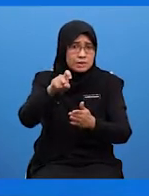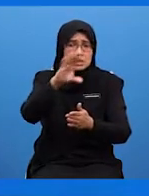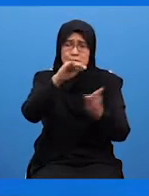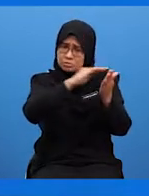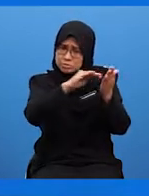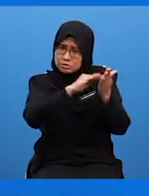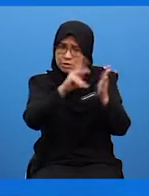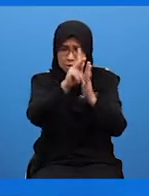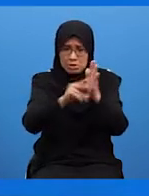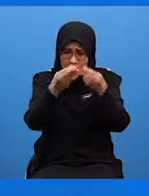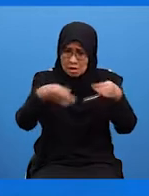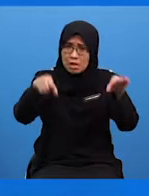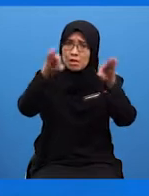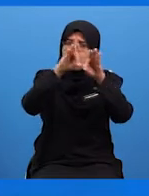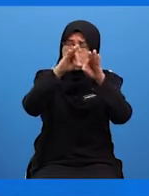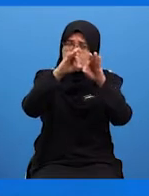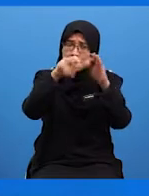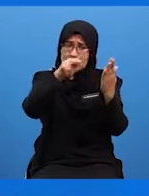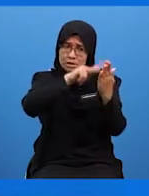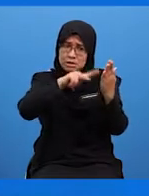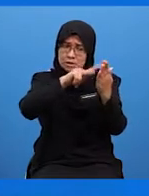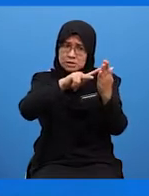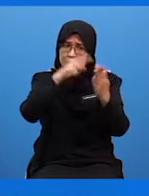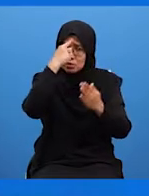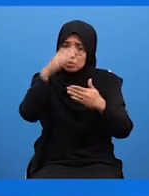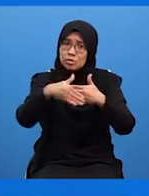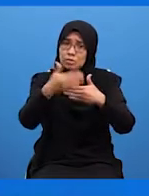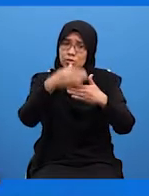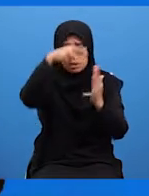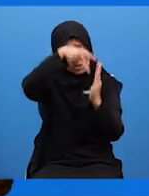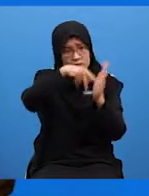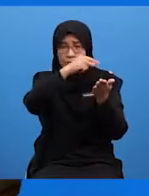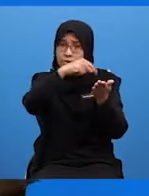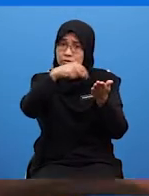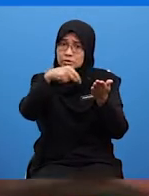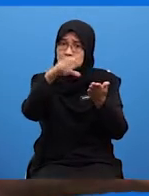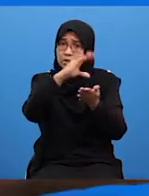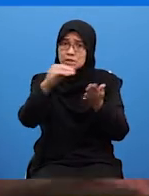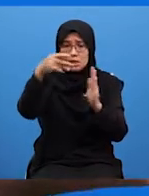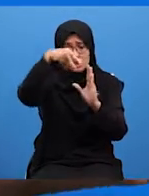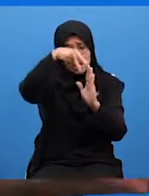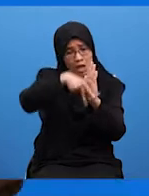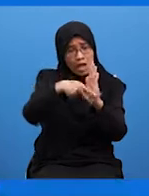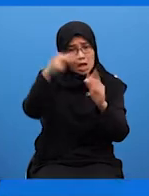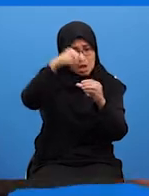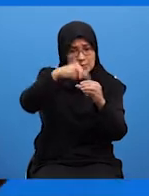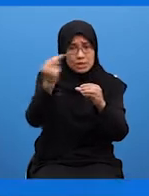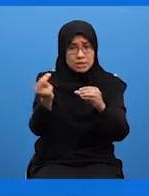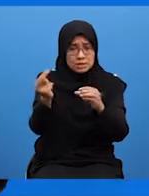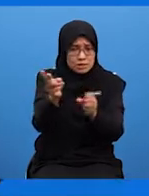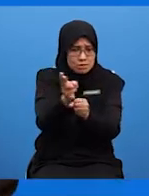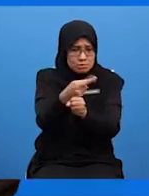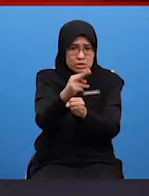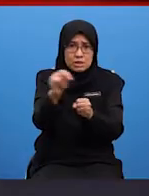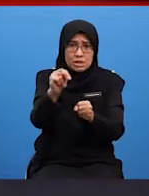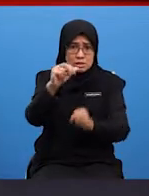menyenaraikan kepentingan kajian tersebut Bagi memudahkan penulisan dan juga penghasilan rekaan pelajar